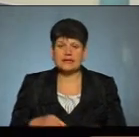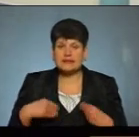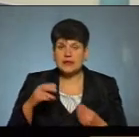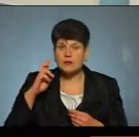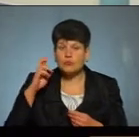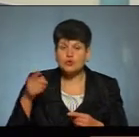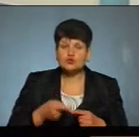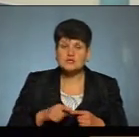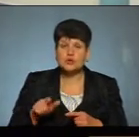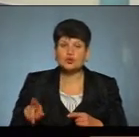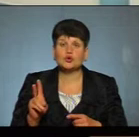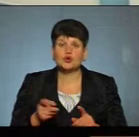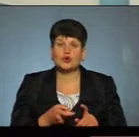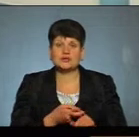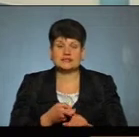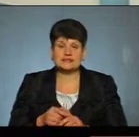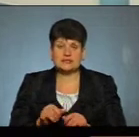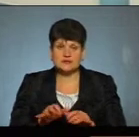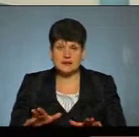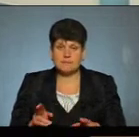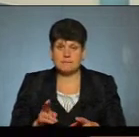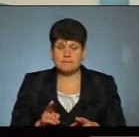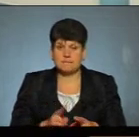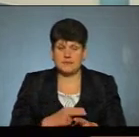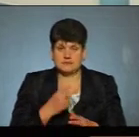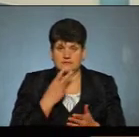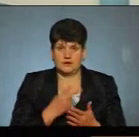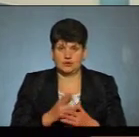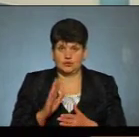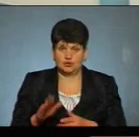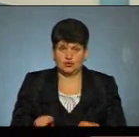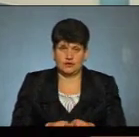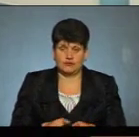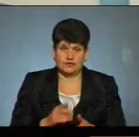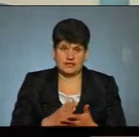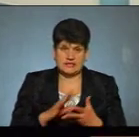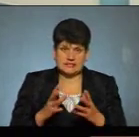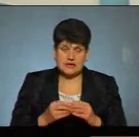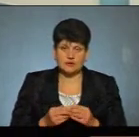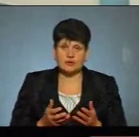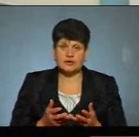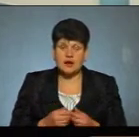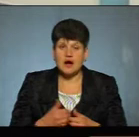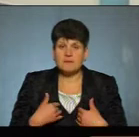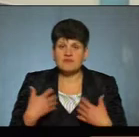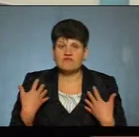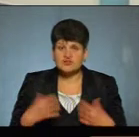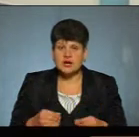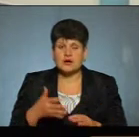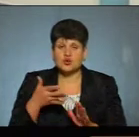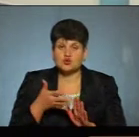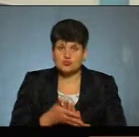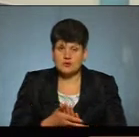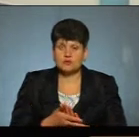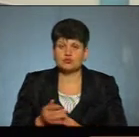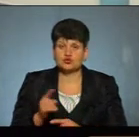щоб ці люди, які заразилися, пройдуть так само безсимптомно, як тих 70, які зараз у нас є з загальної кількості. Але ми вже розуміємо про те,